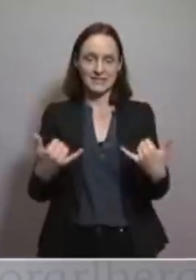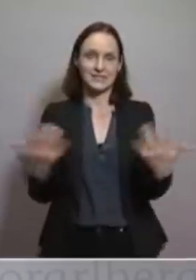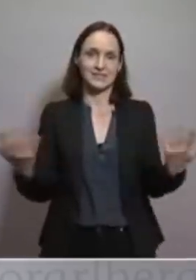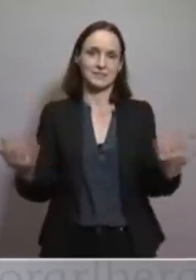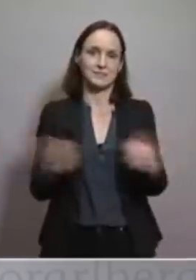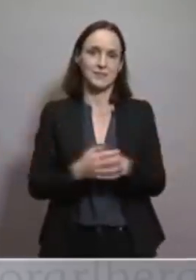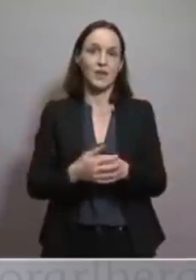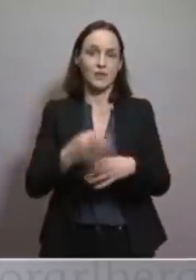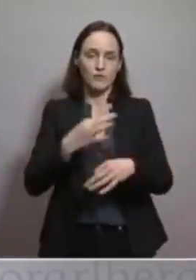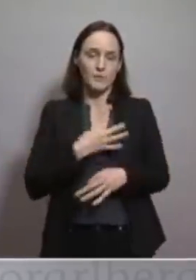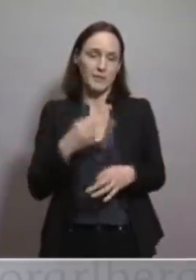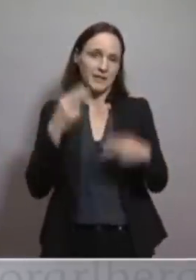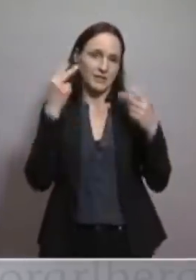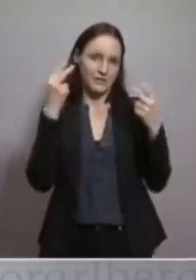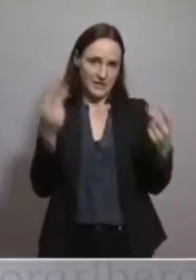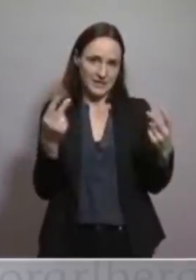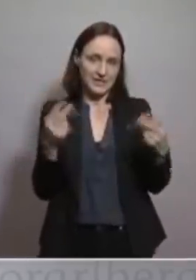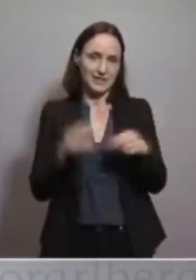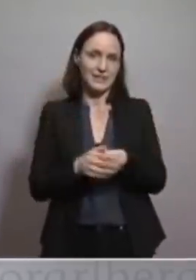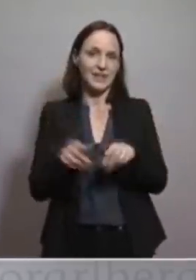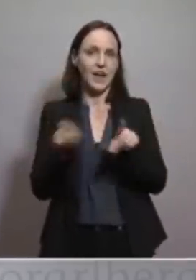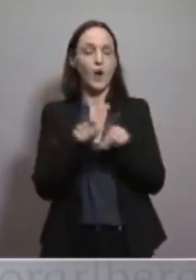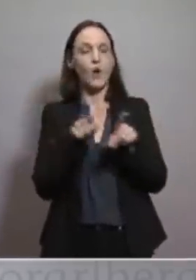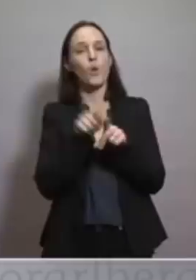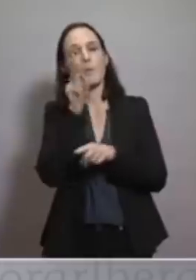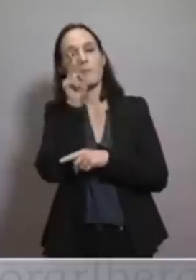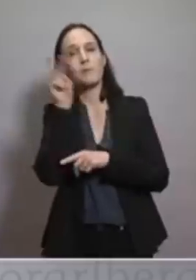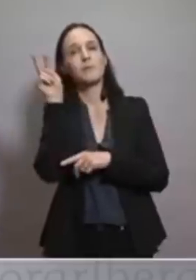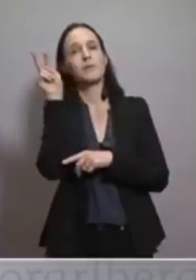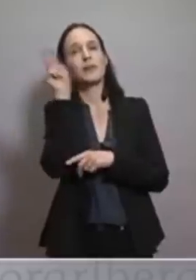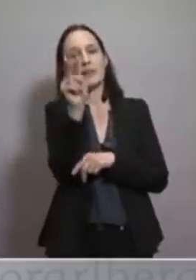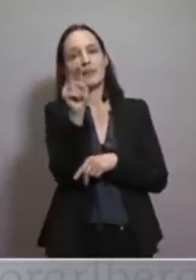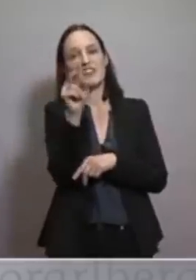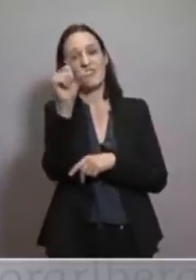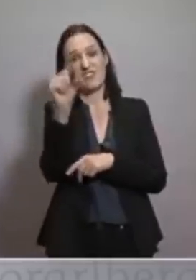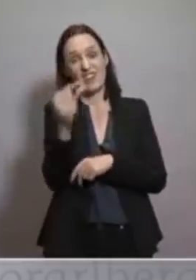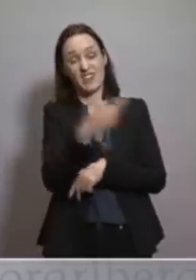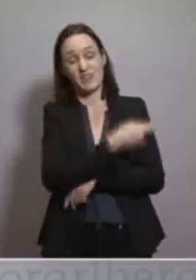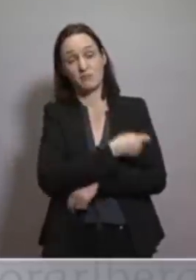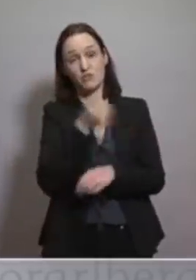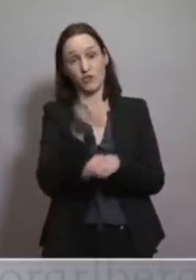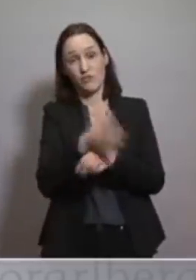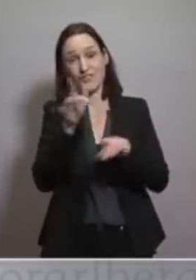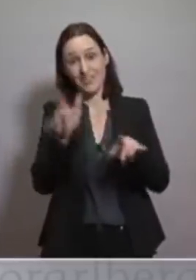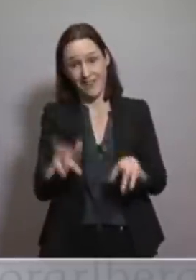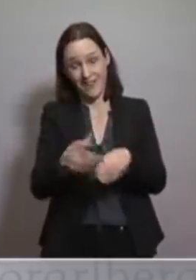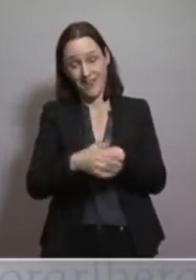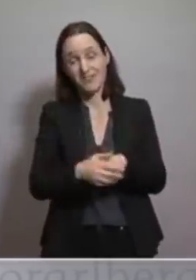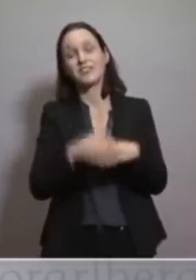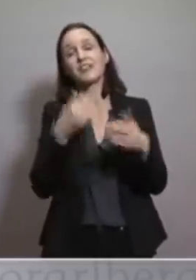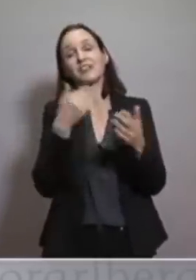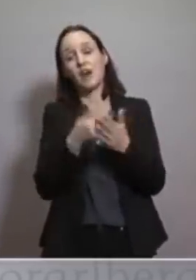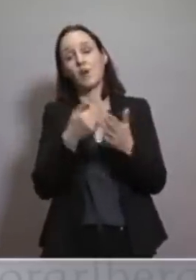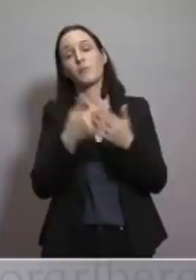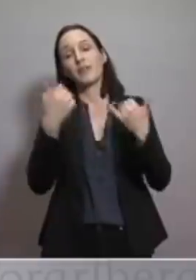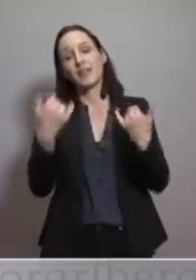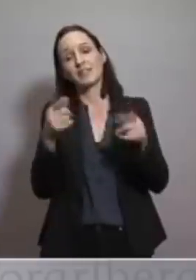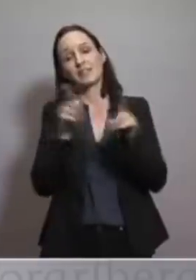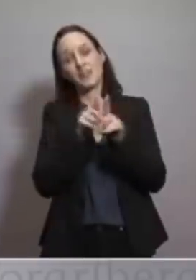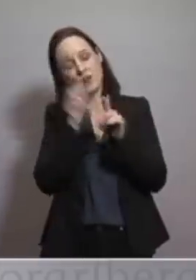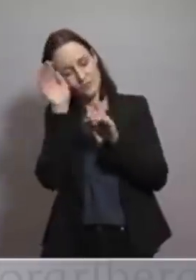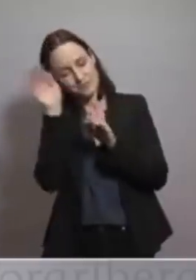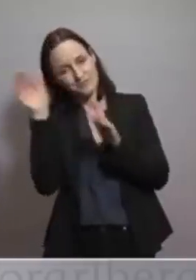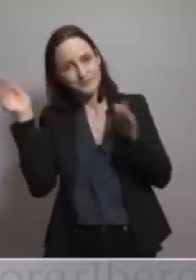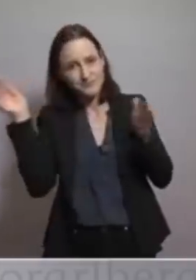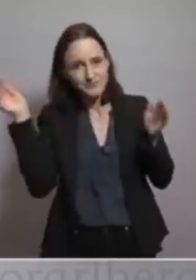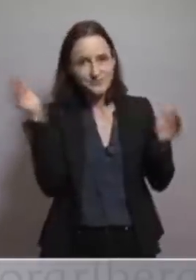wirklich darum, gerade auch mit dem Blick auf den wenig verfügbaren Impfstoff zurzeit, dass wir wirklich die Kraft darauf legen, dass